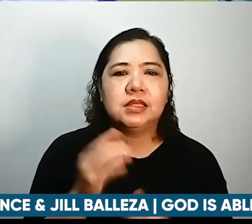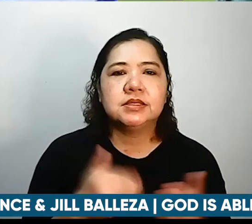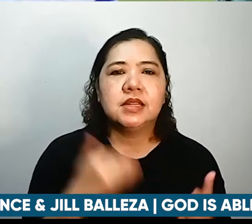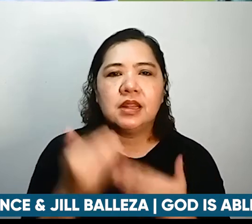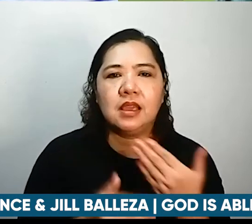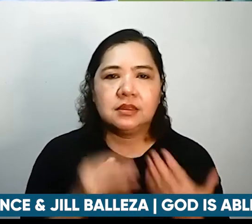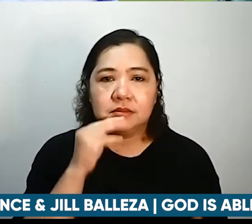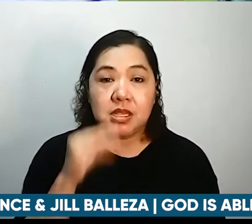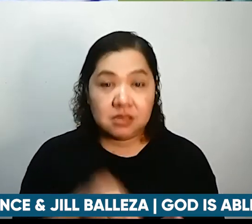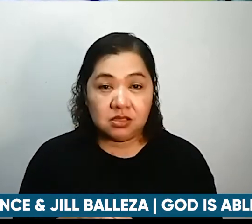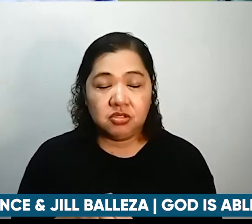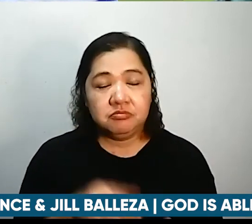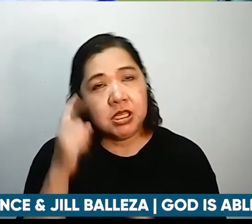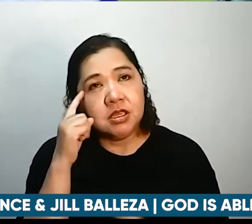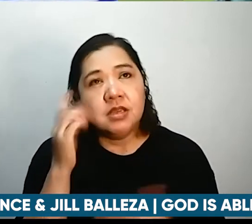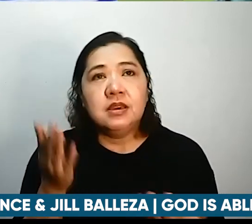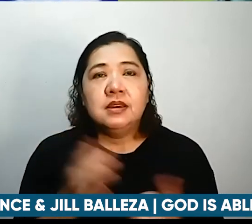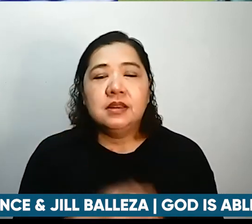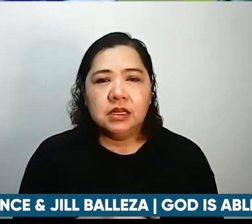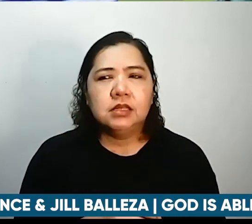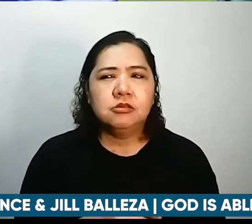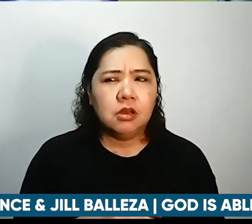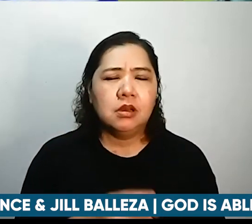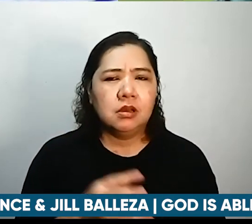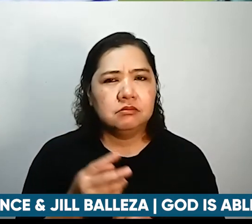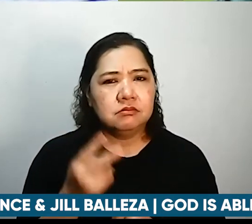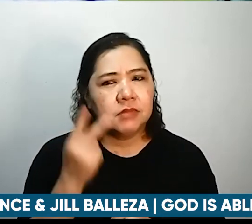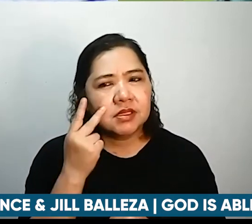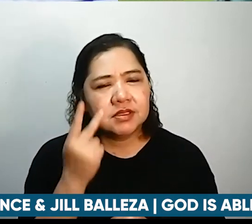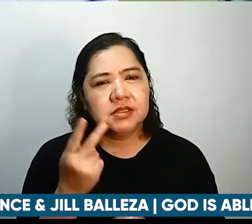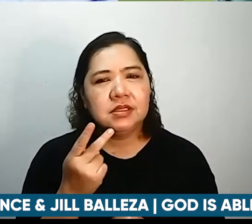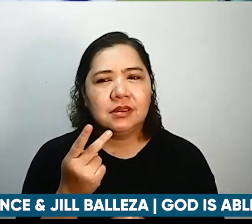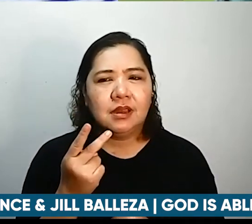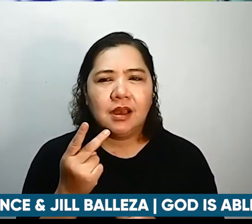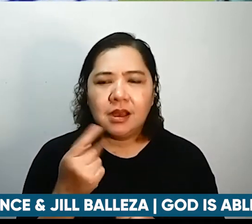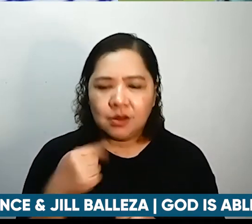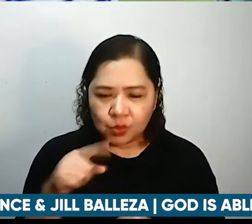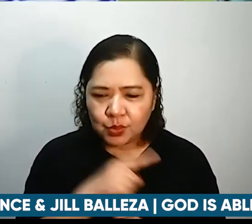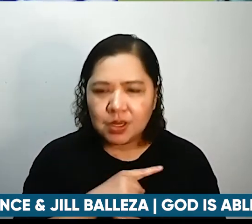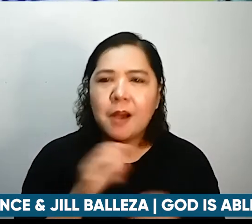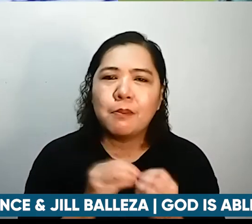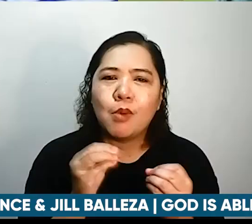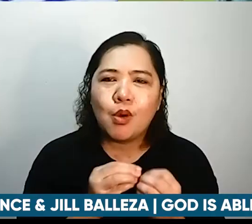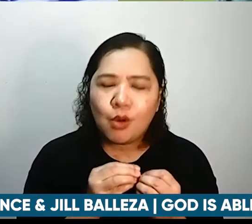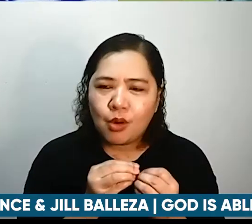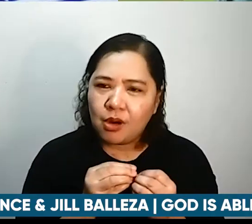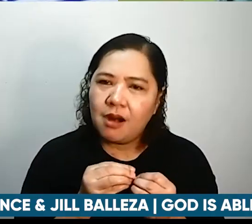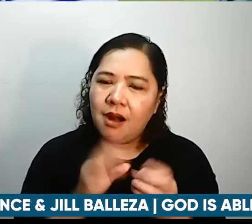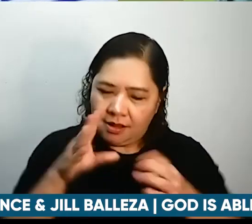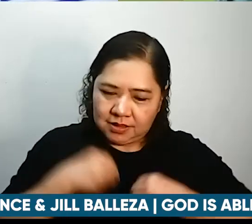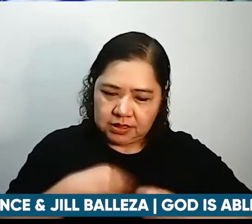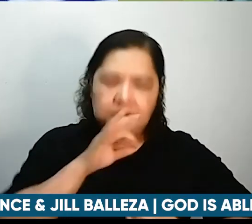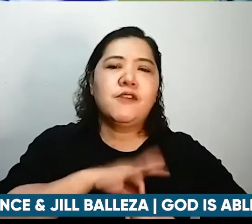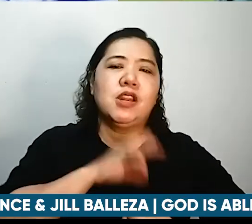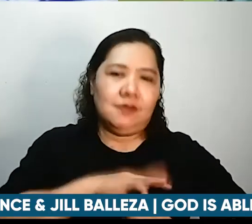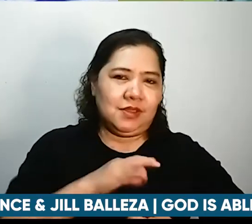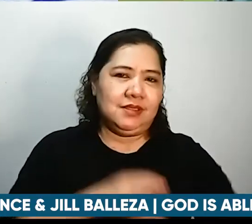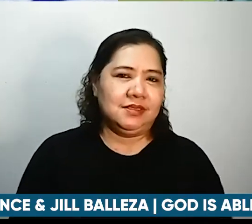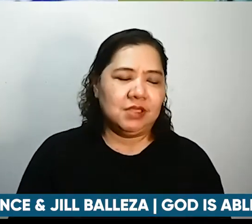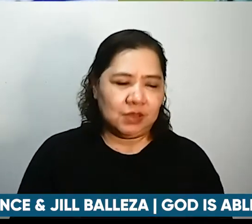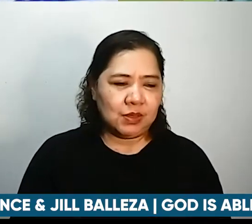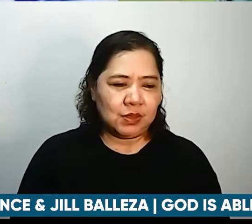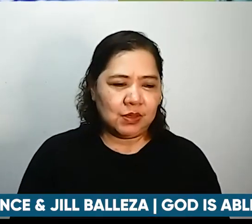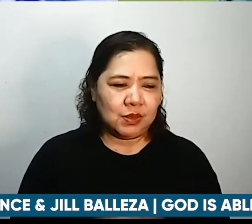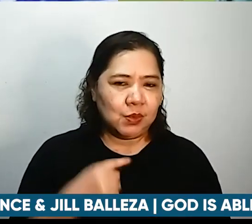message is nakikita namin na kami yung nagbe-benefit the more kasi kami nag-aaral kami nag-interpret